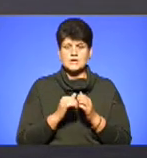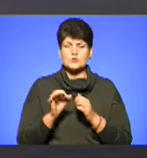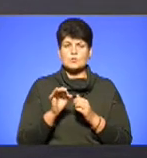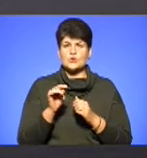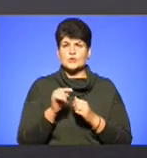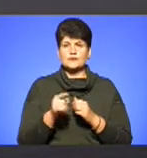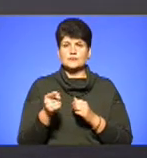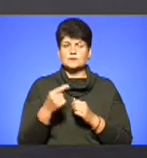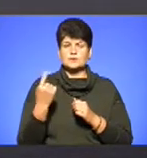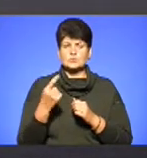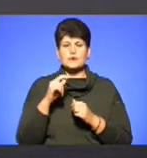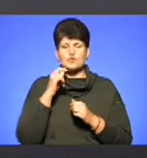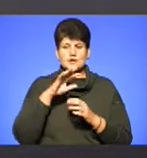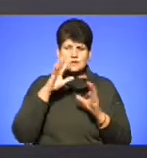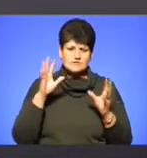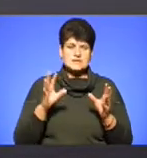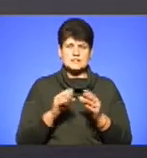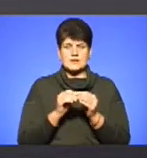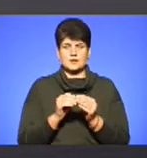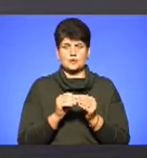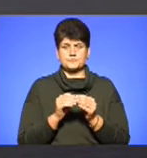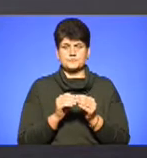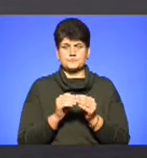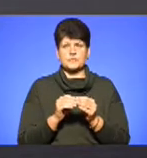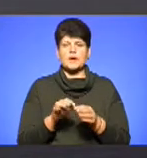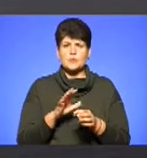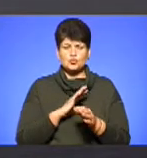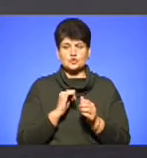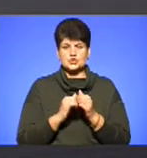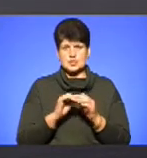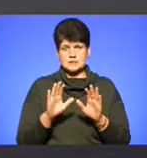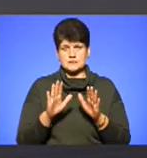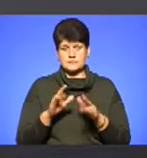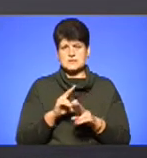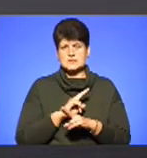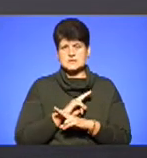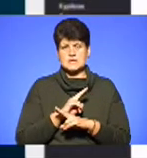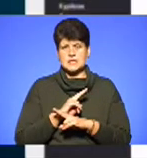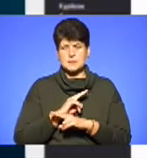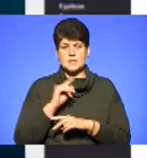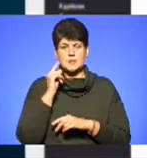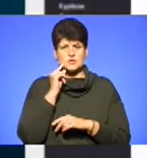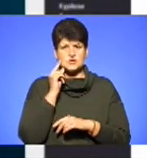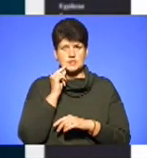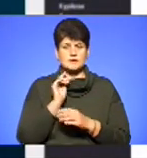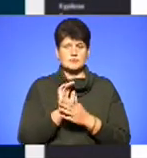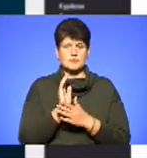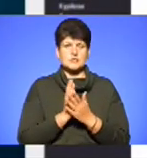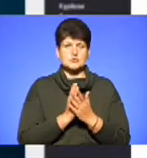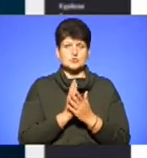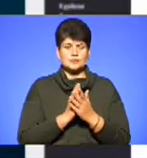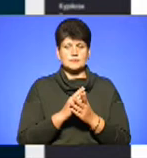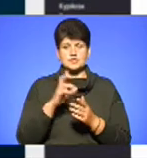на Тернопільщині та в Україні загалом були часті випадки загибелі бджіл, і в праслужбі Державної